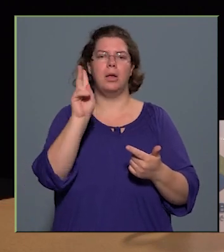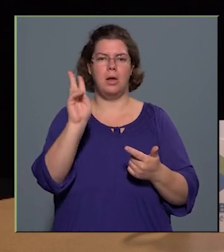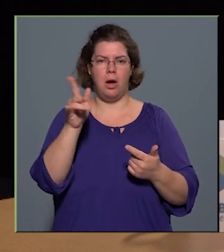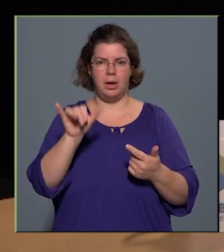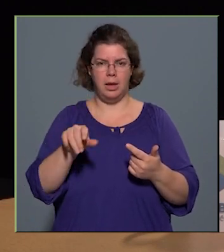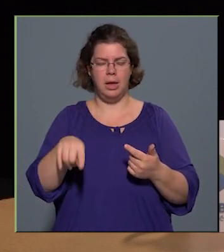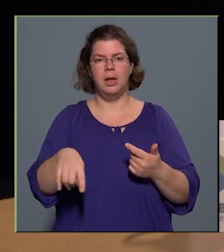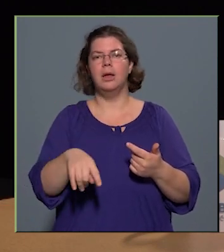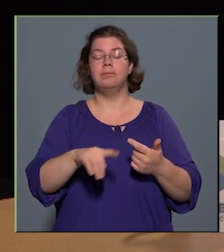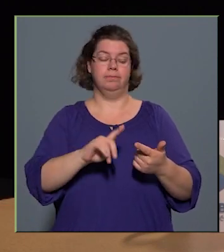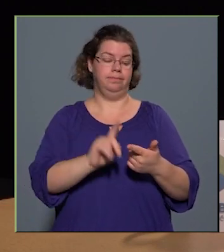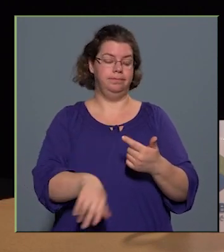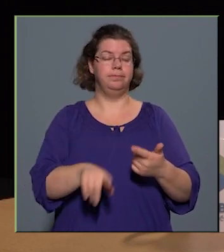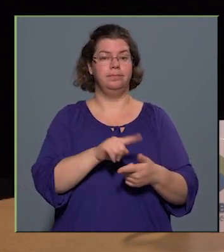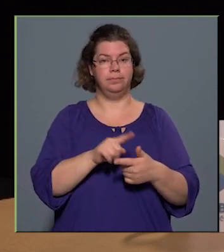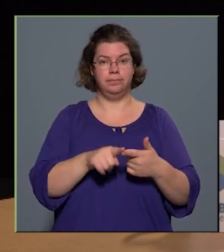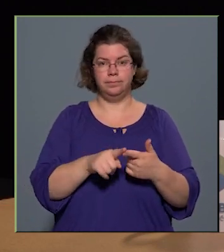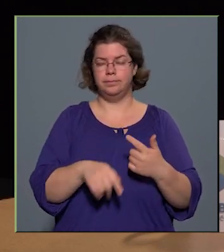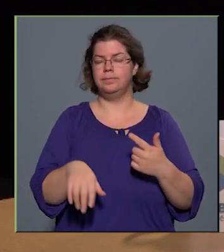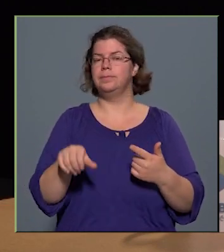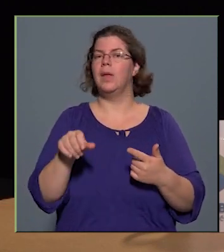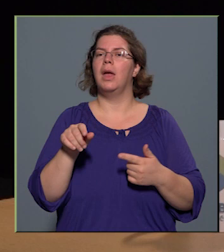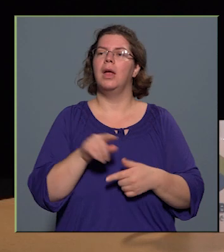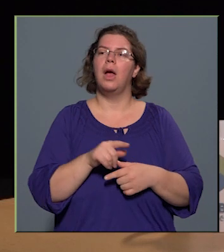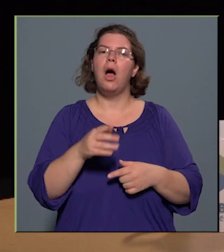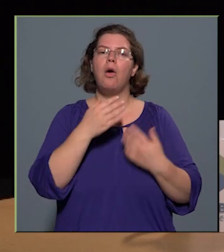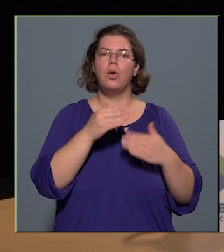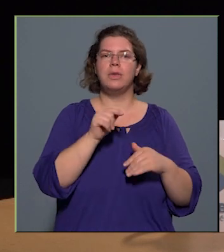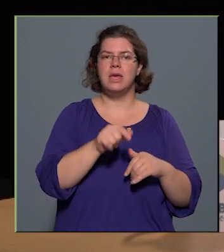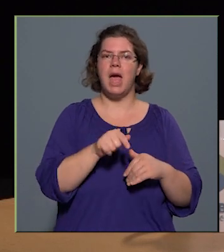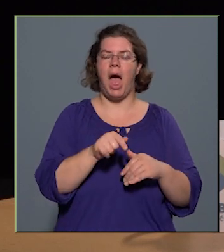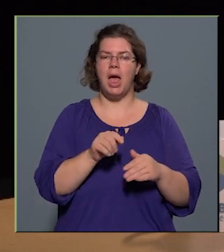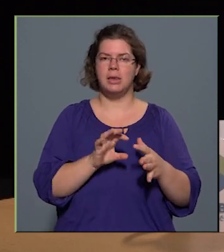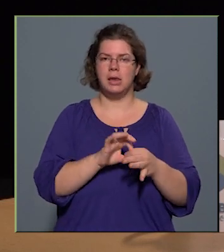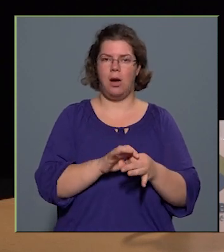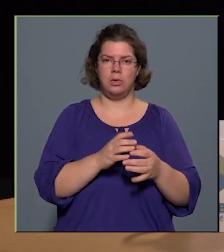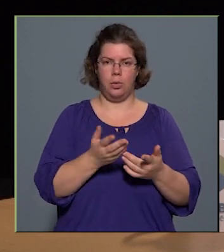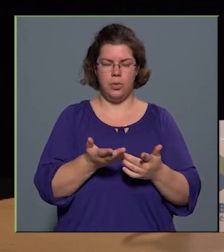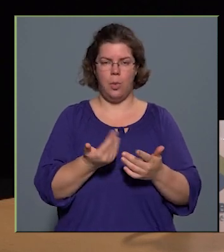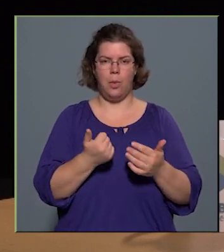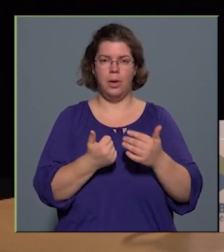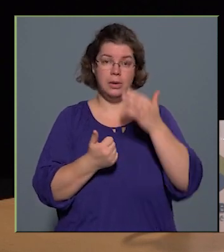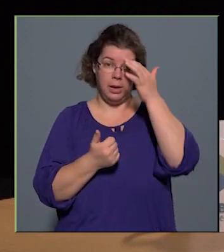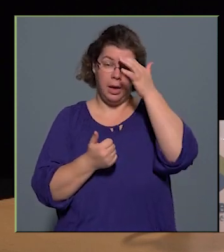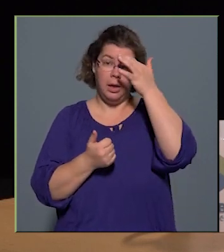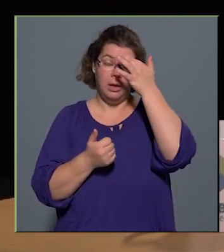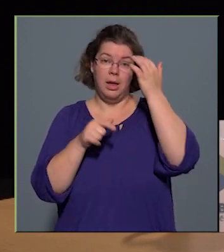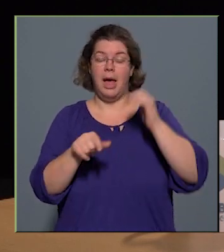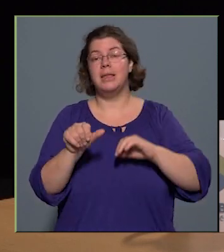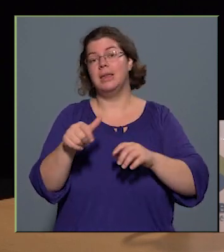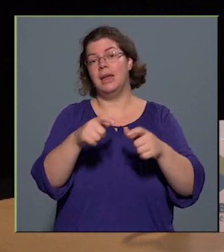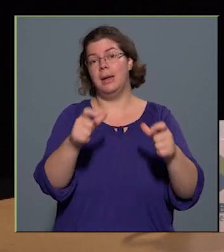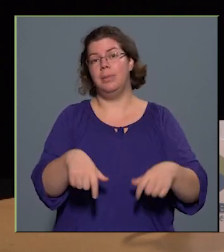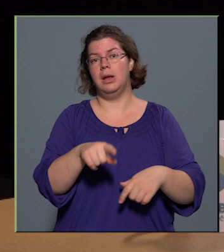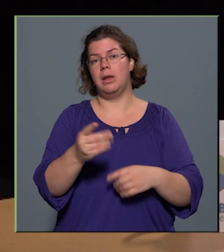A Köszi, a Gyermek és Ifjúsági Szabadidőközponthoz ugye tartozott egy épület, ami